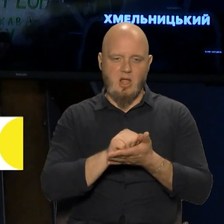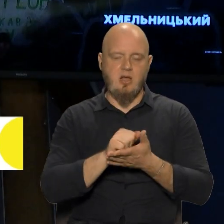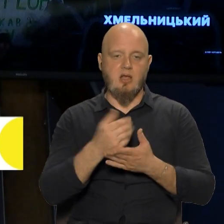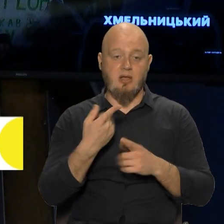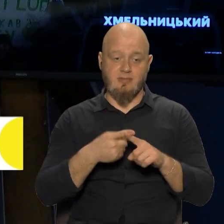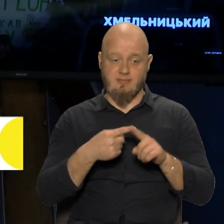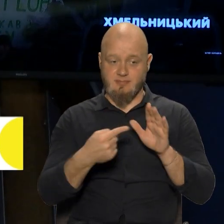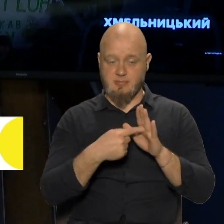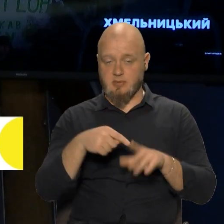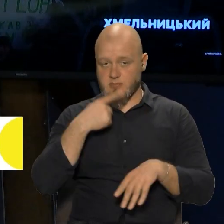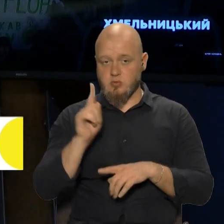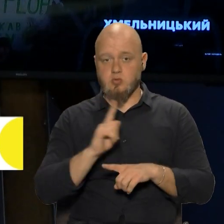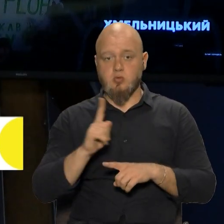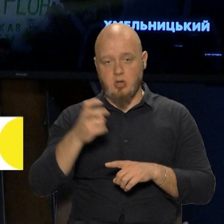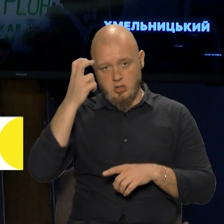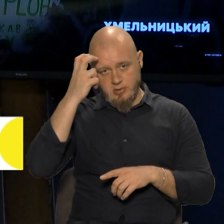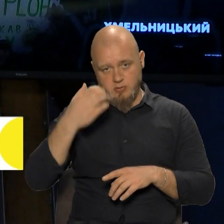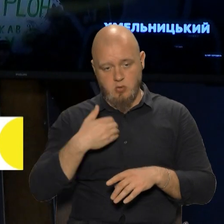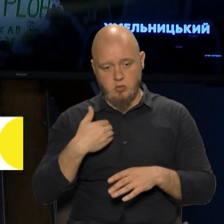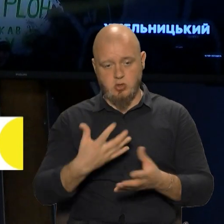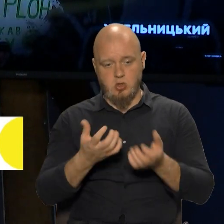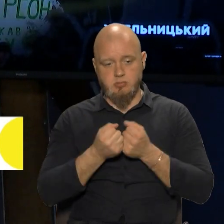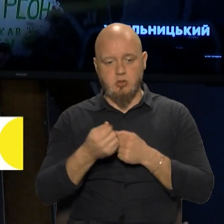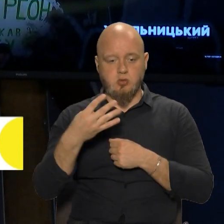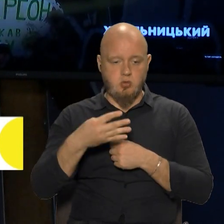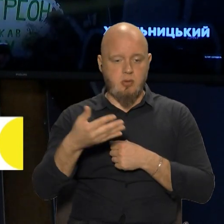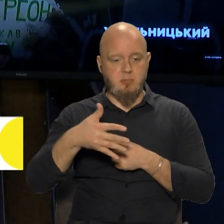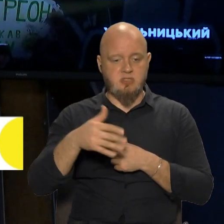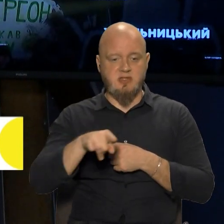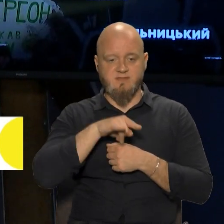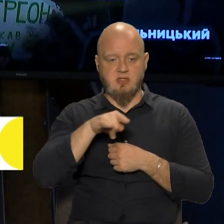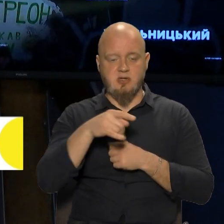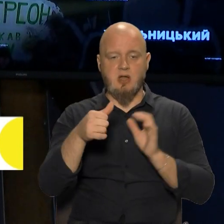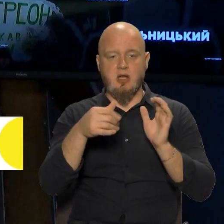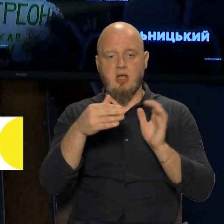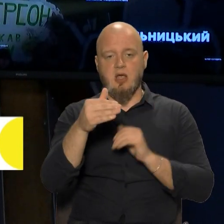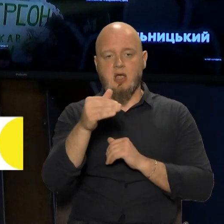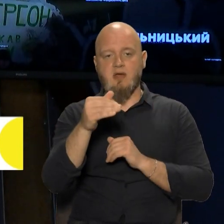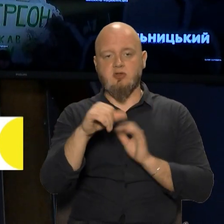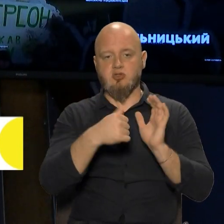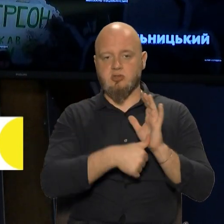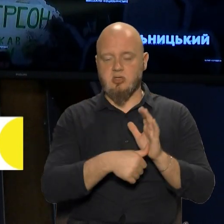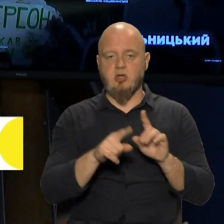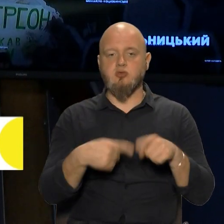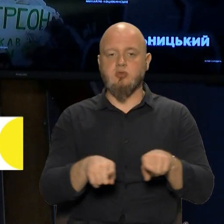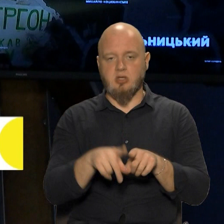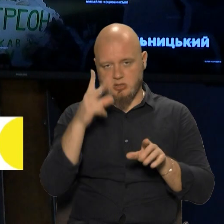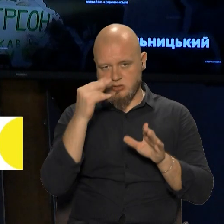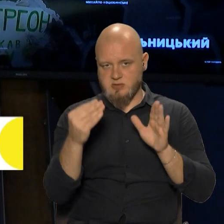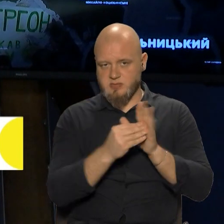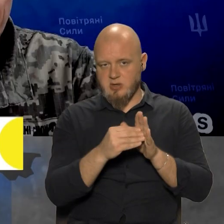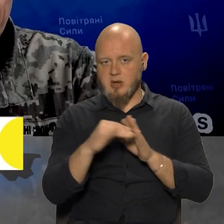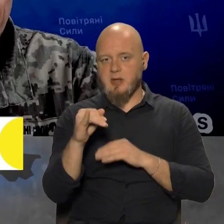Київ хоче отримати 40-50 винищувачів F-16. Чому така цифра?